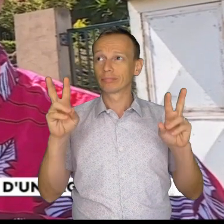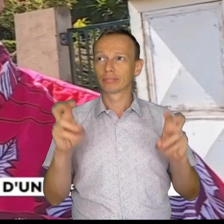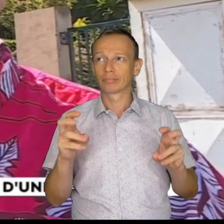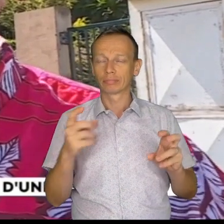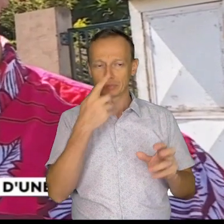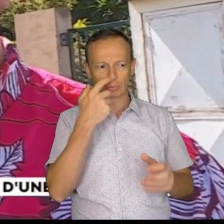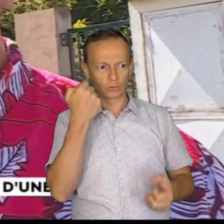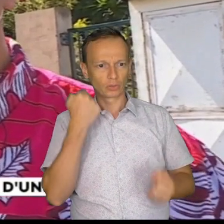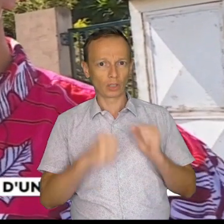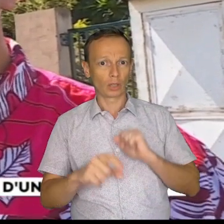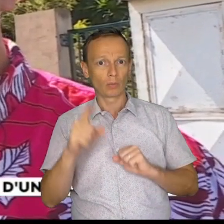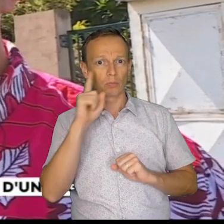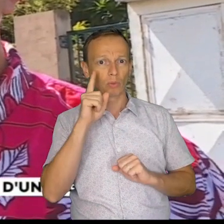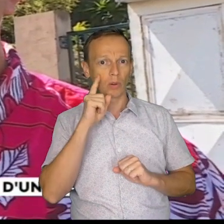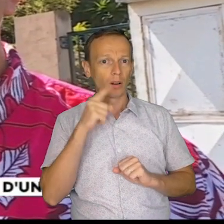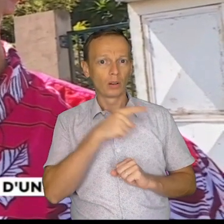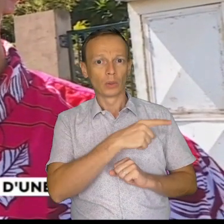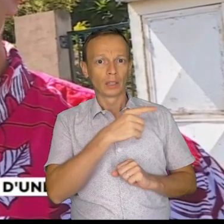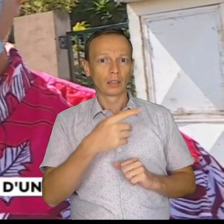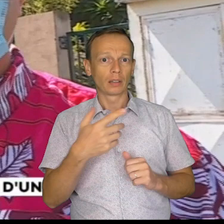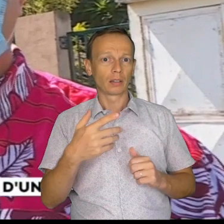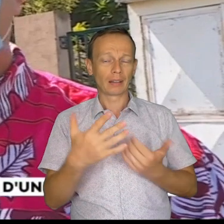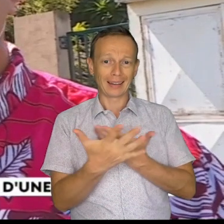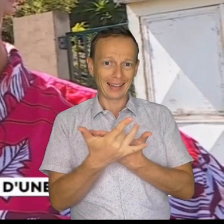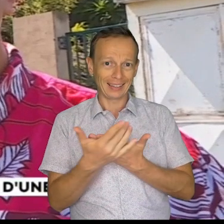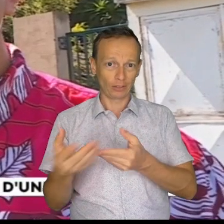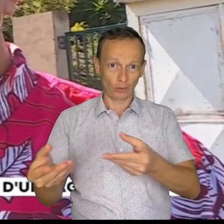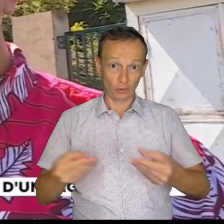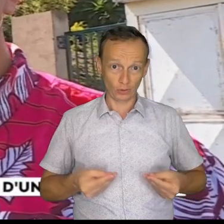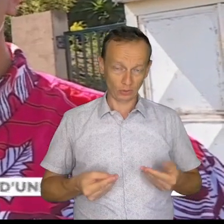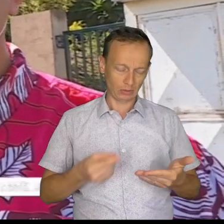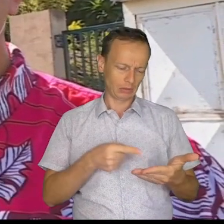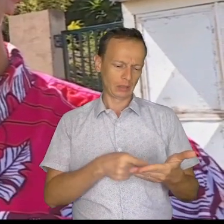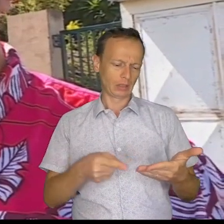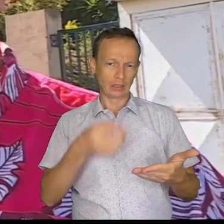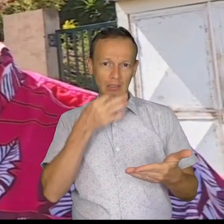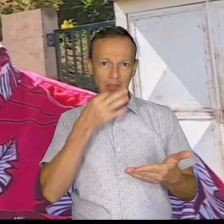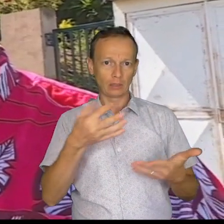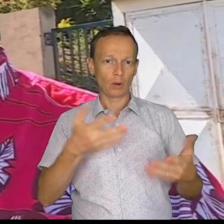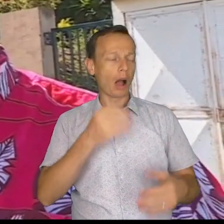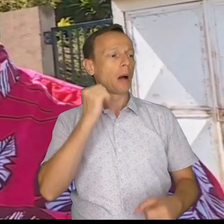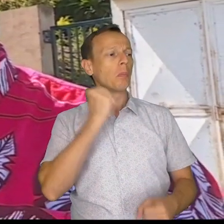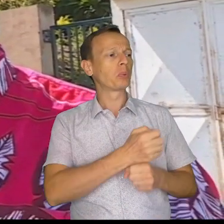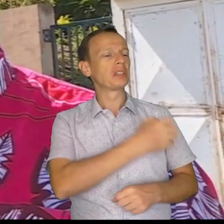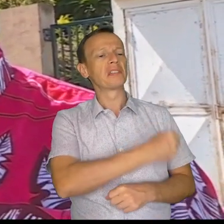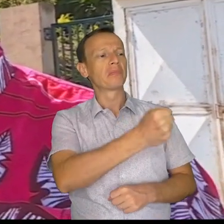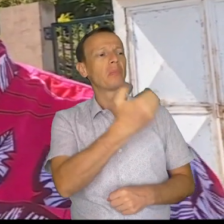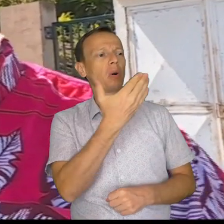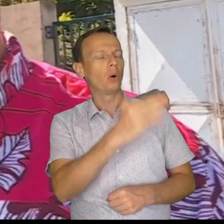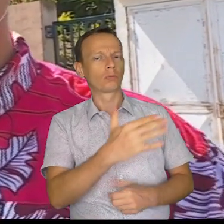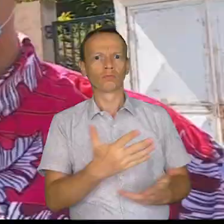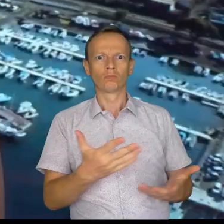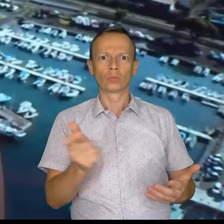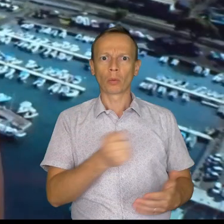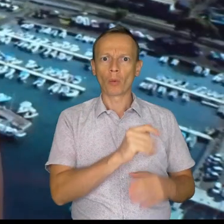embête un peu parce qu'il a reçu un courrier dans lequel on a plus l'impression que c'est une sanction qu'un déplacement pour le